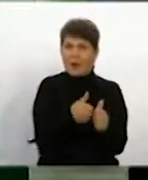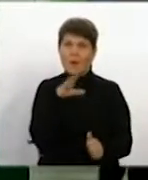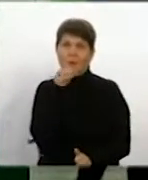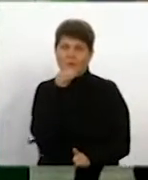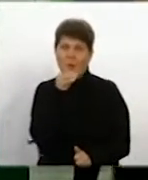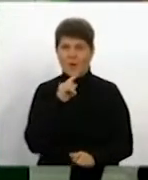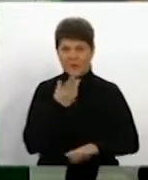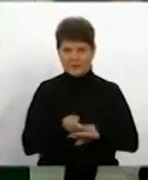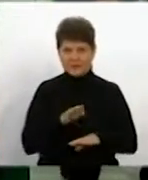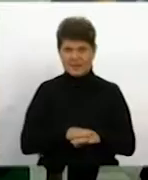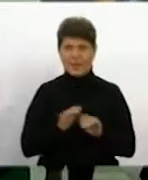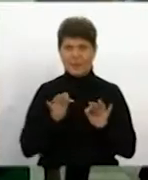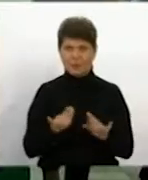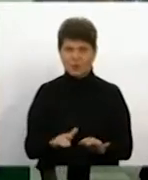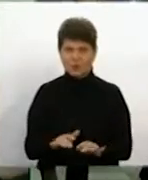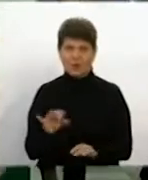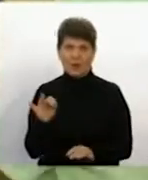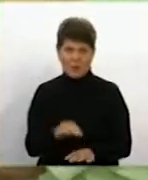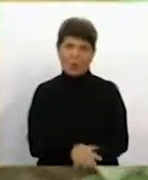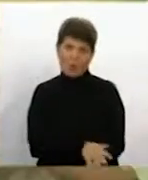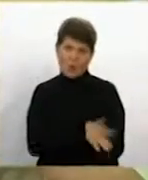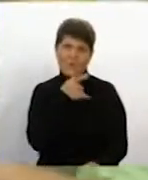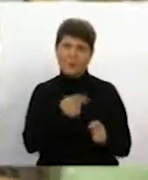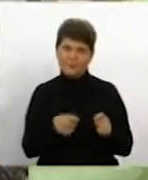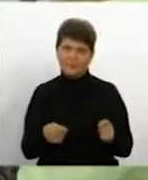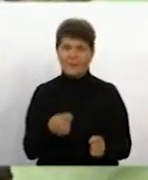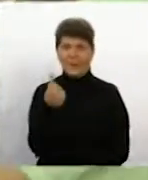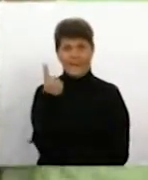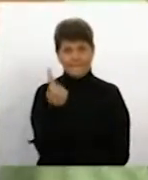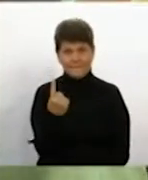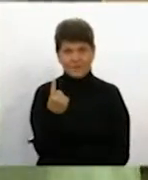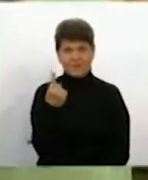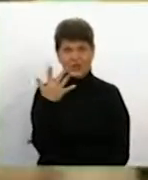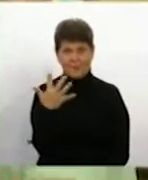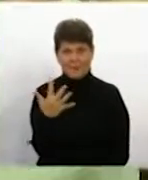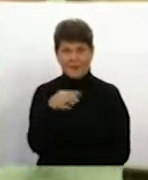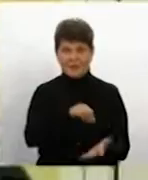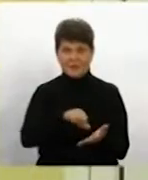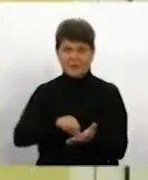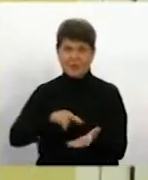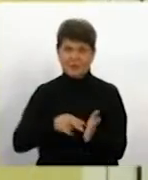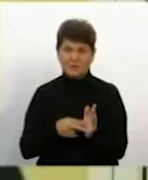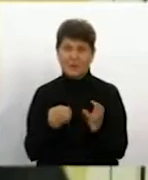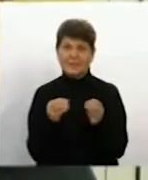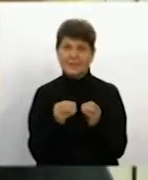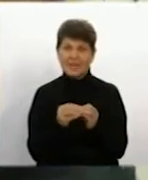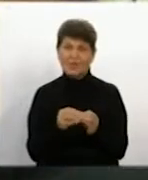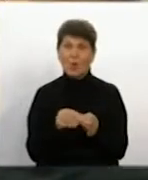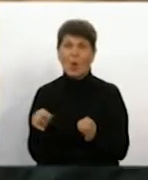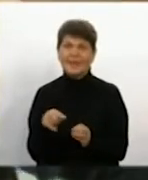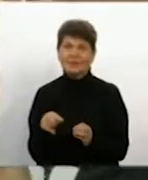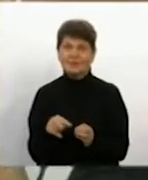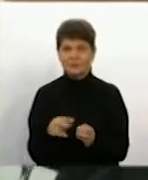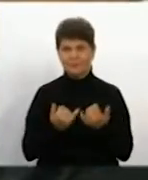складний процес і такий довготриваний. Перші п'ять виступів вихованців запланували на 10 листопада. Присвятять їх Дню